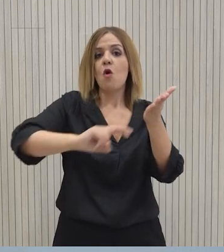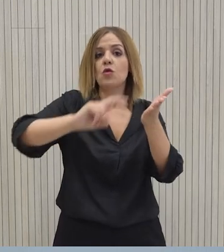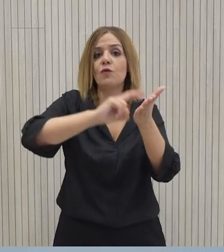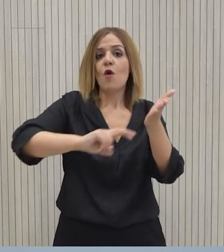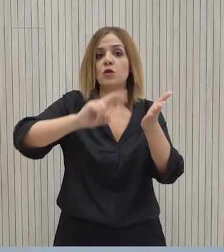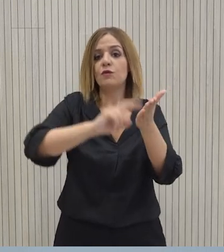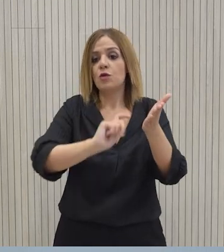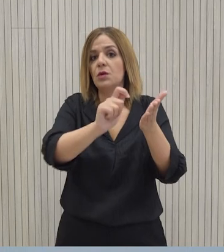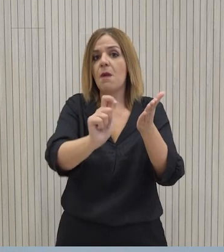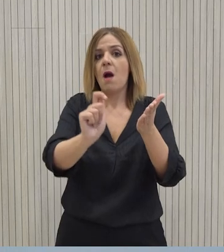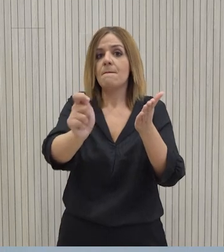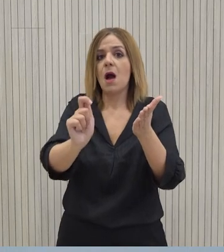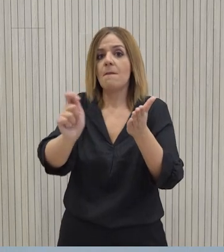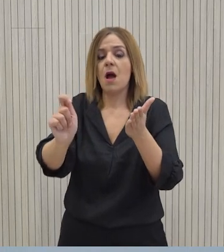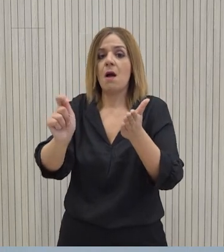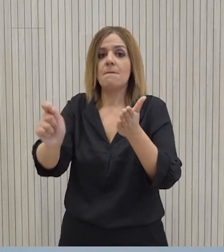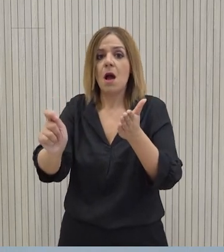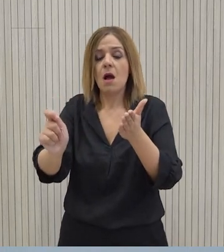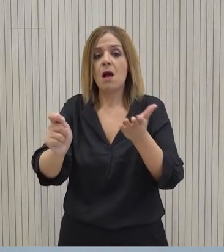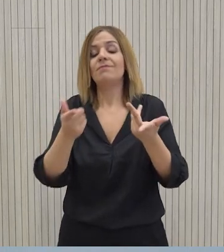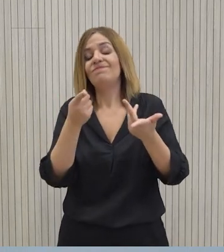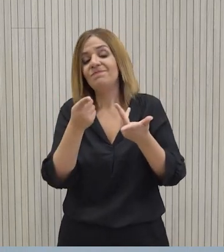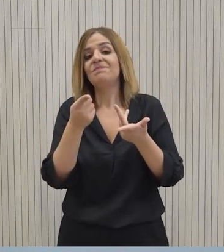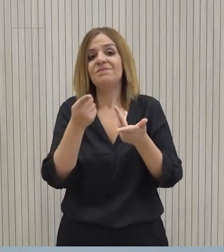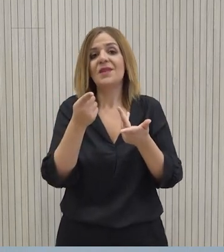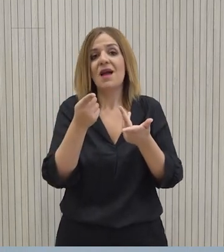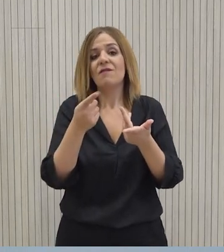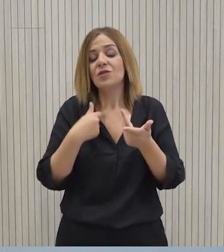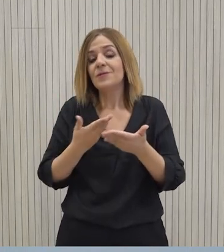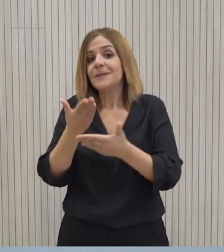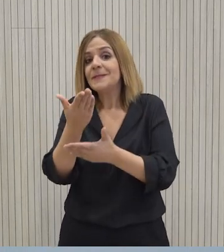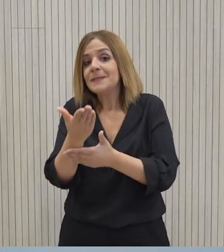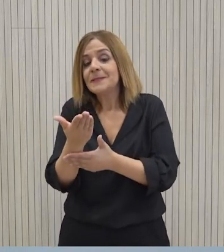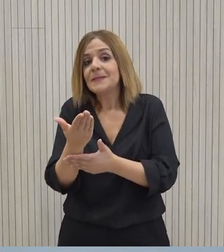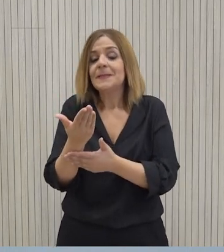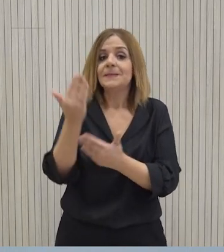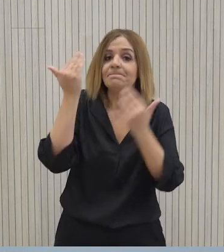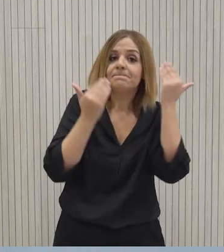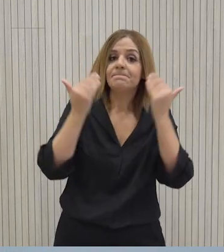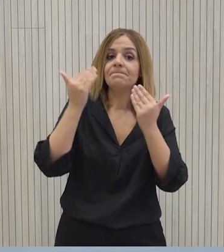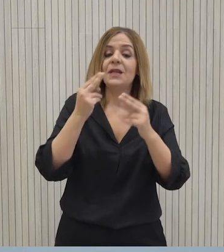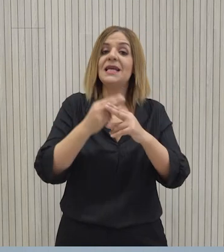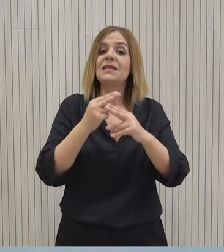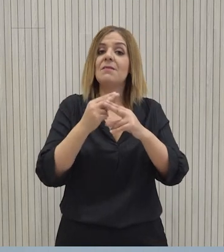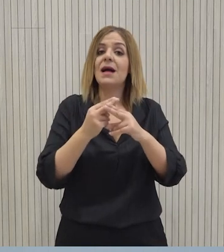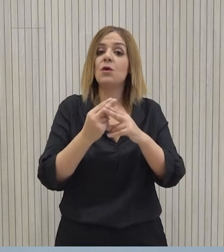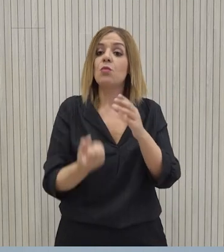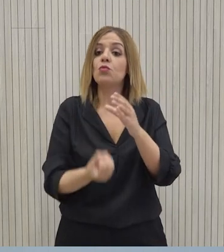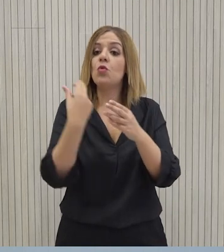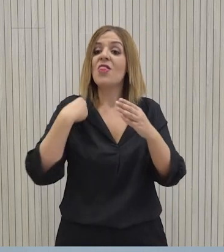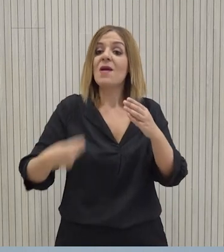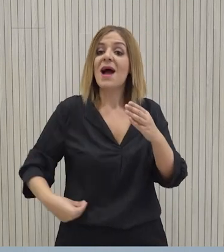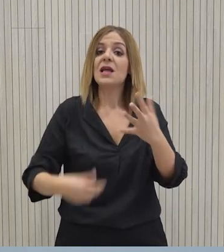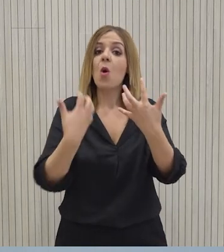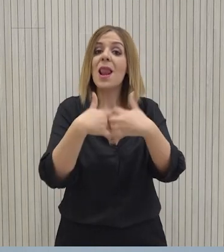κληθεί να καλύψει τις όποιες ανάγκες. Αυτό είναι ένα ζήτημα το οποίο έχουμε θέσει και εμείς. Αυτό που πρέπει να προέχει είναι η αποτελεσματικότητα των νέων δήμων